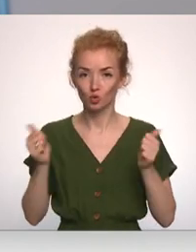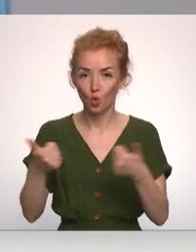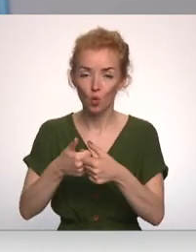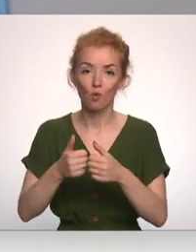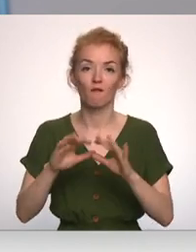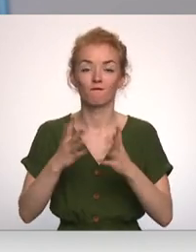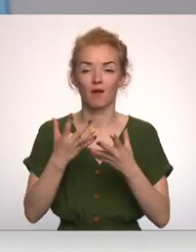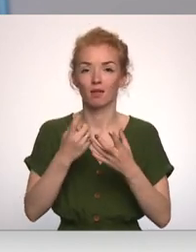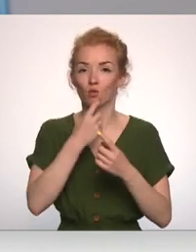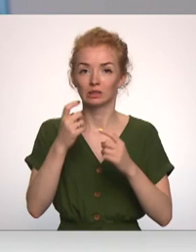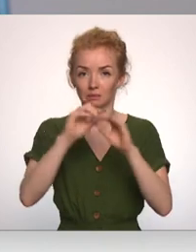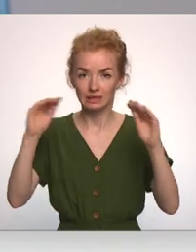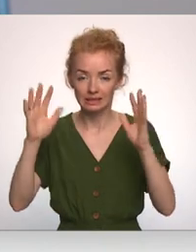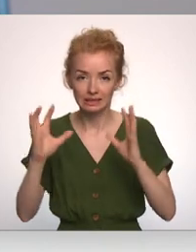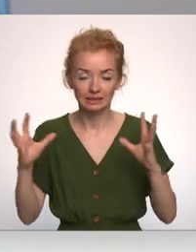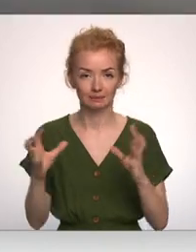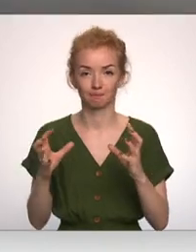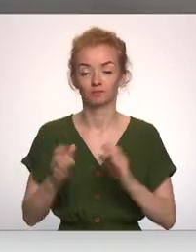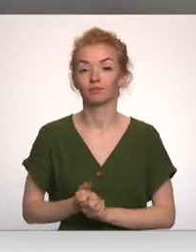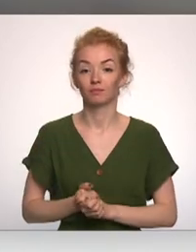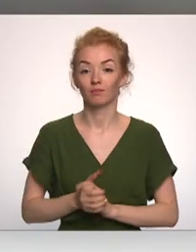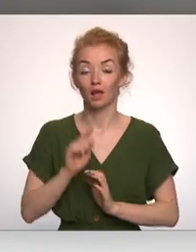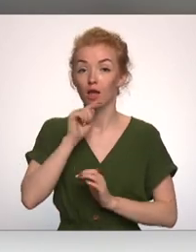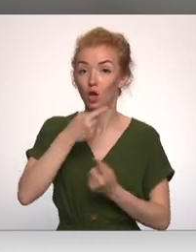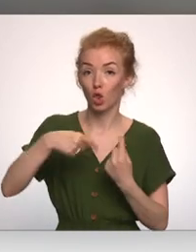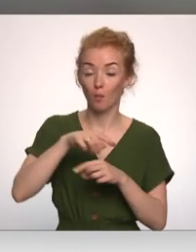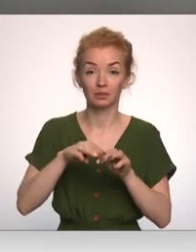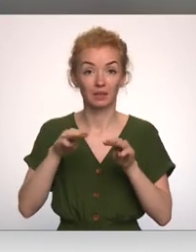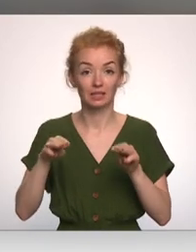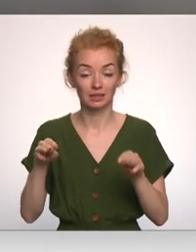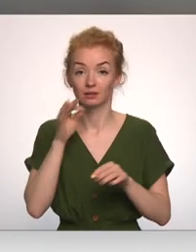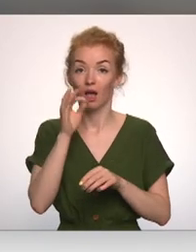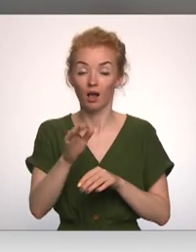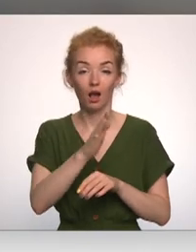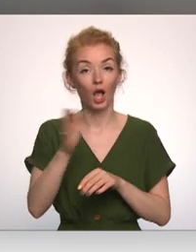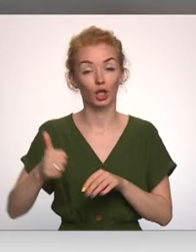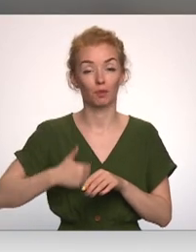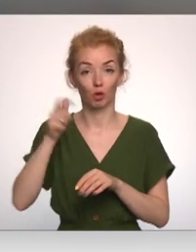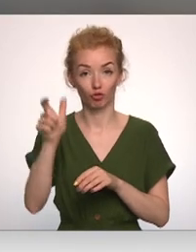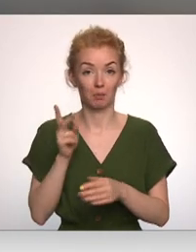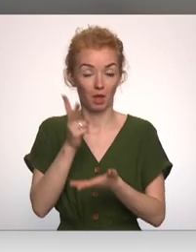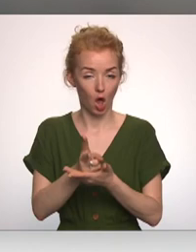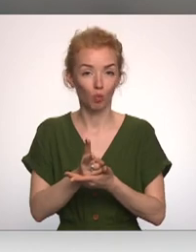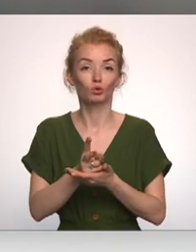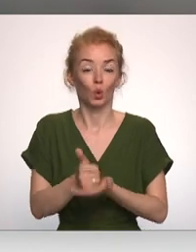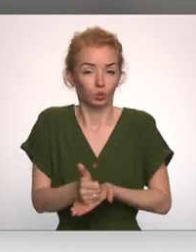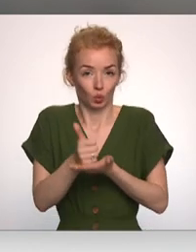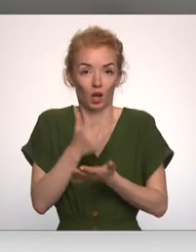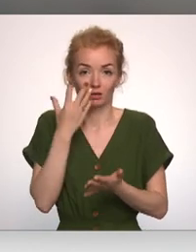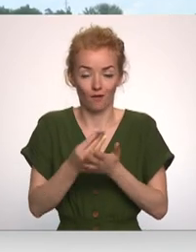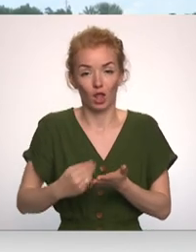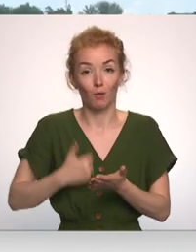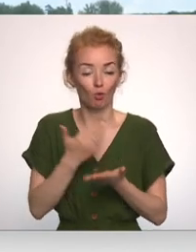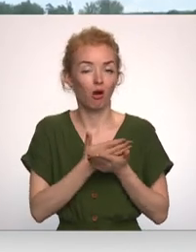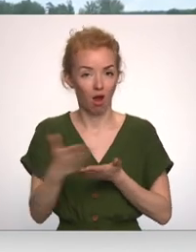nostiprināšanu, arī tāda gadījuma ir bijuša. Ekonomikas ministrijā norāda, ka katra īpašnieka pienākums ir uzturēt savu īpašumu tādā